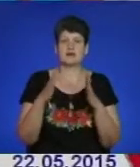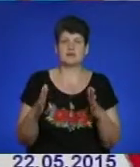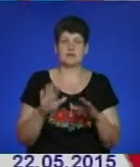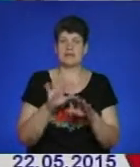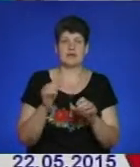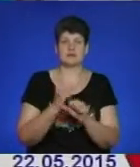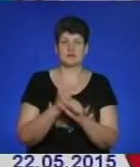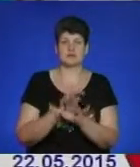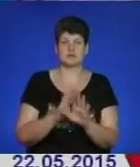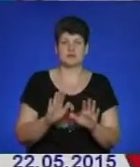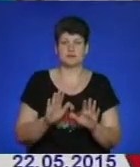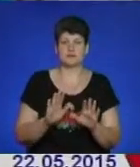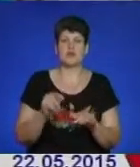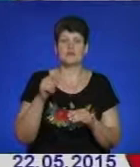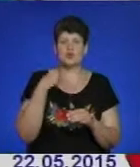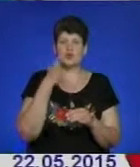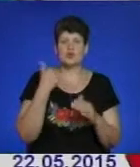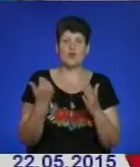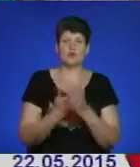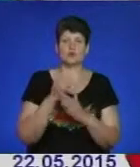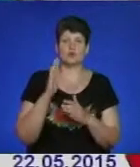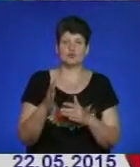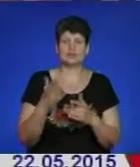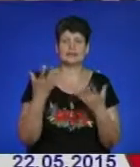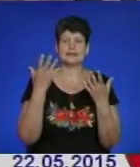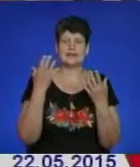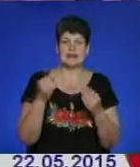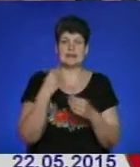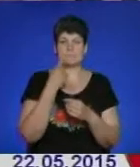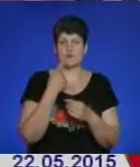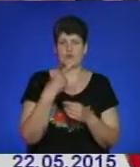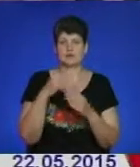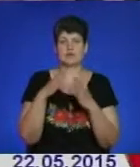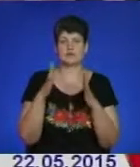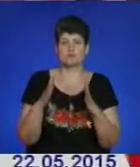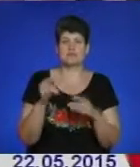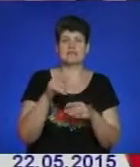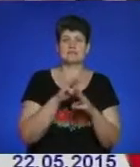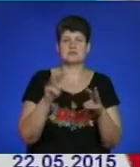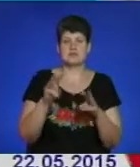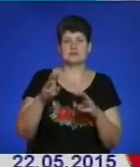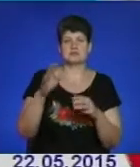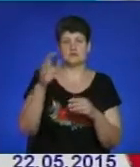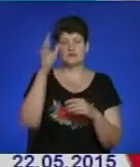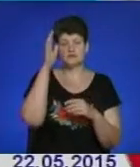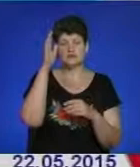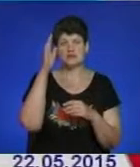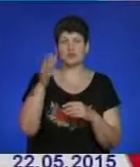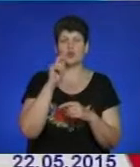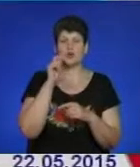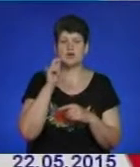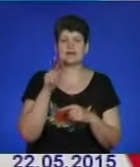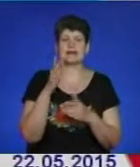функціонуватимуть. Цьогорічною новинкою стануть денні мовні табори. Це від Міністерства освіти і науки України.